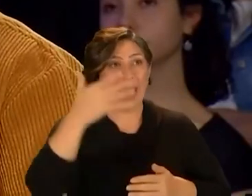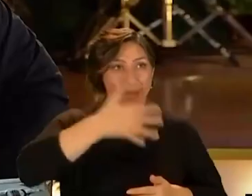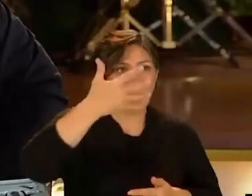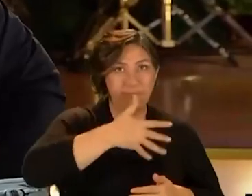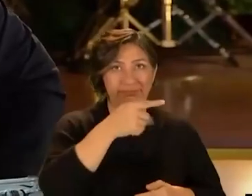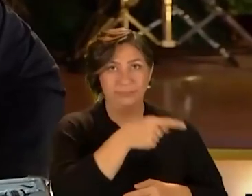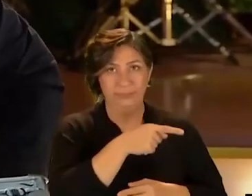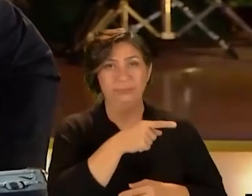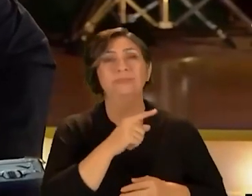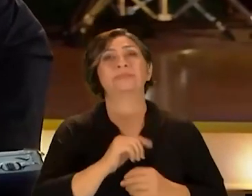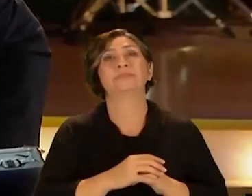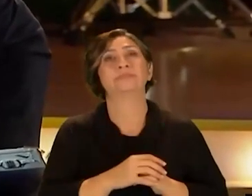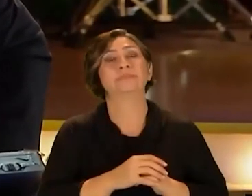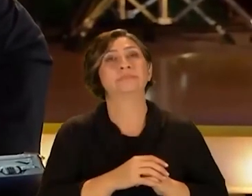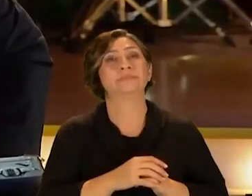Hip hop dünyası Evet